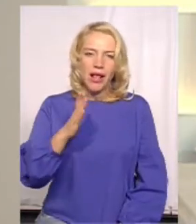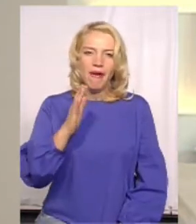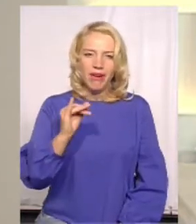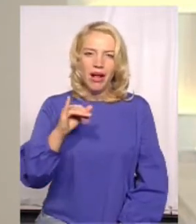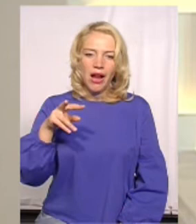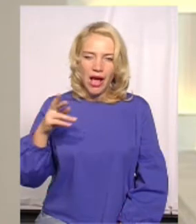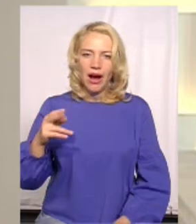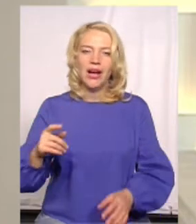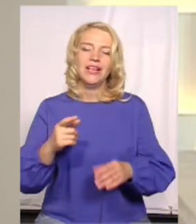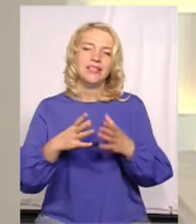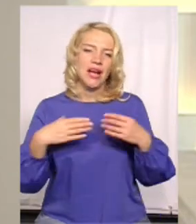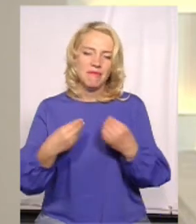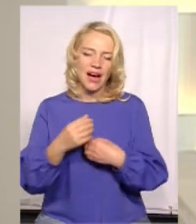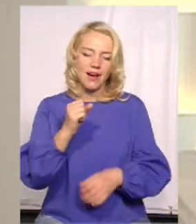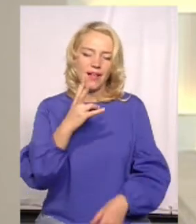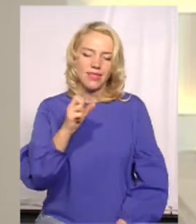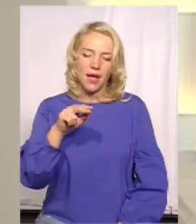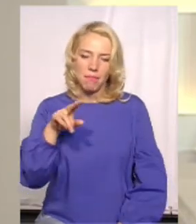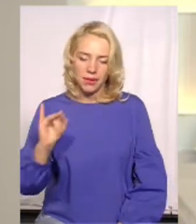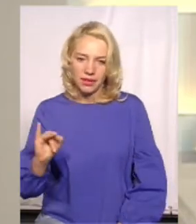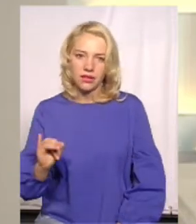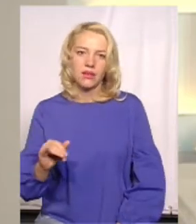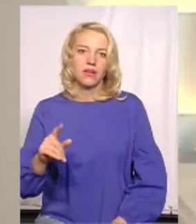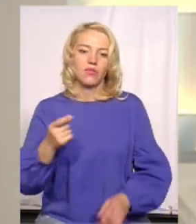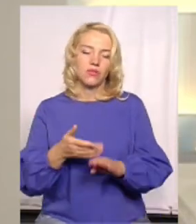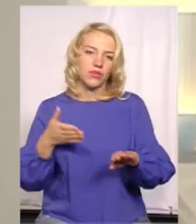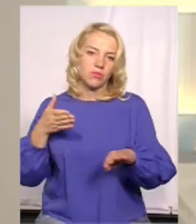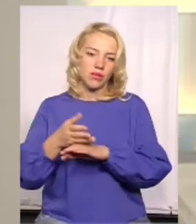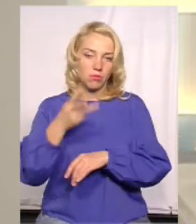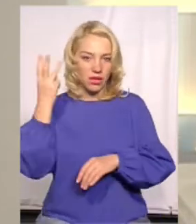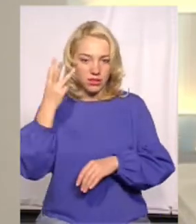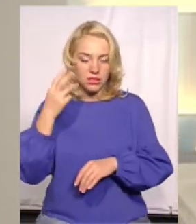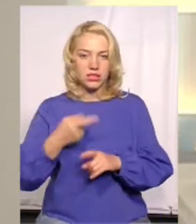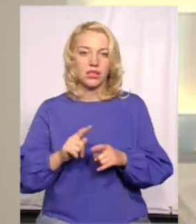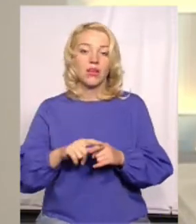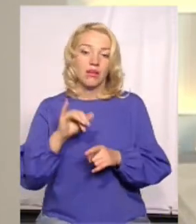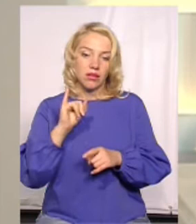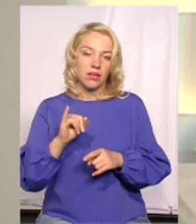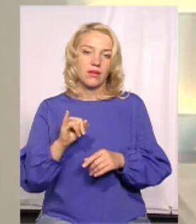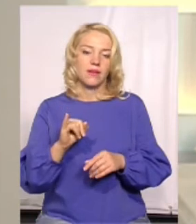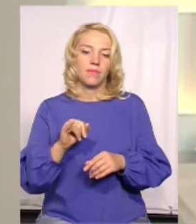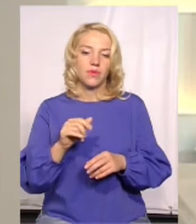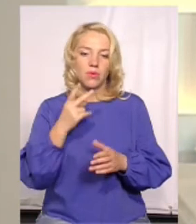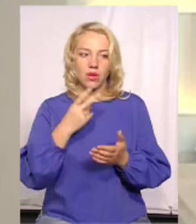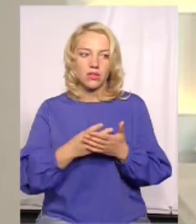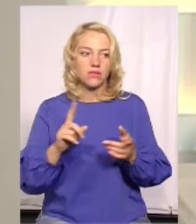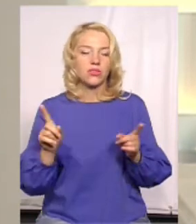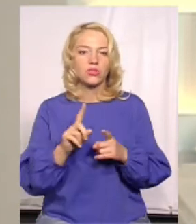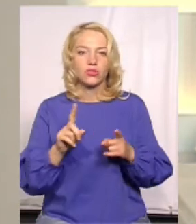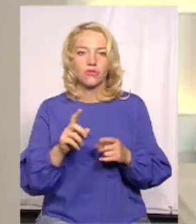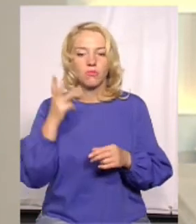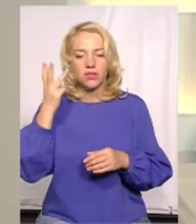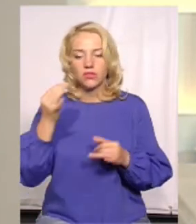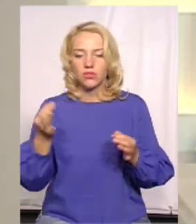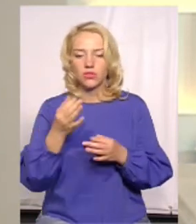відвідала Хмельницький і зняли влог, у якому розповідали своєму глядачу, що у Хмельницькому нічого подивитися.